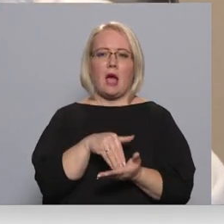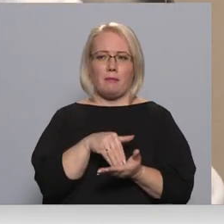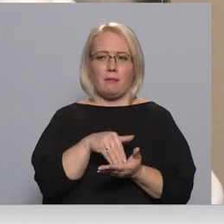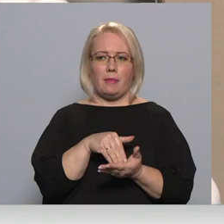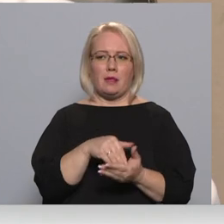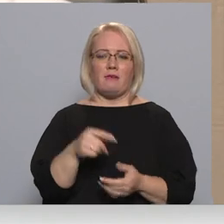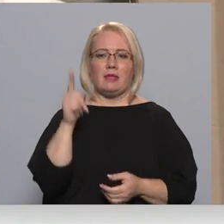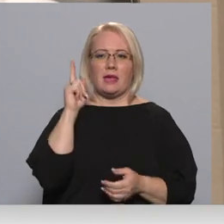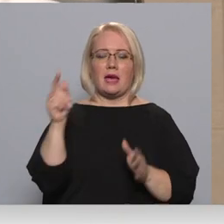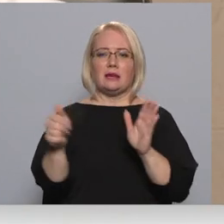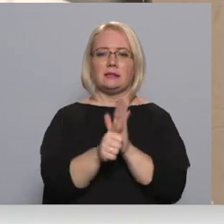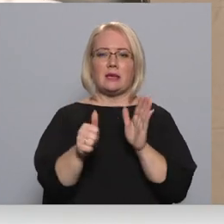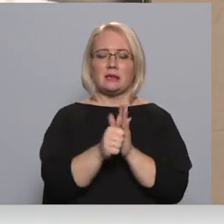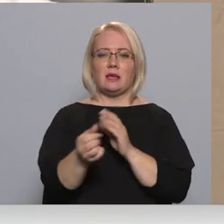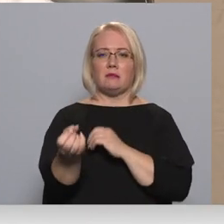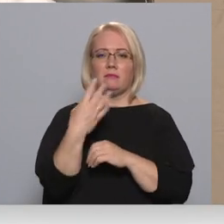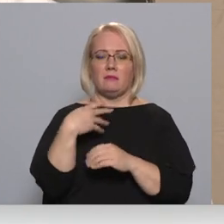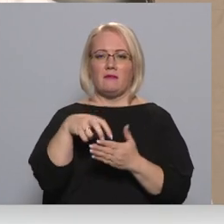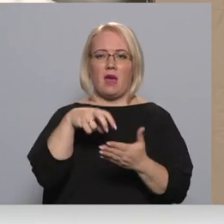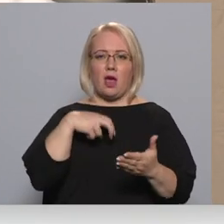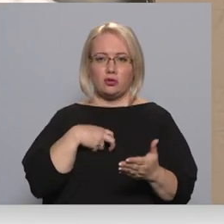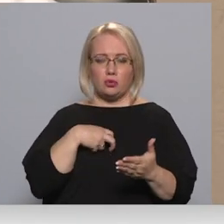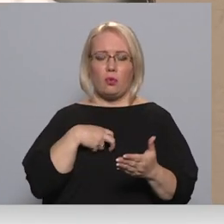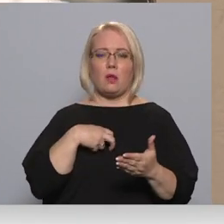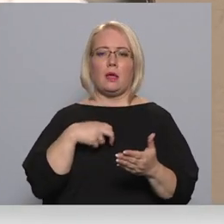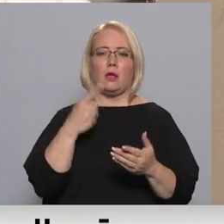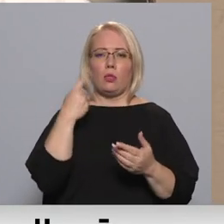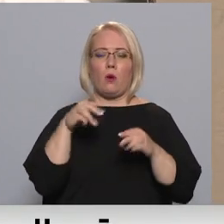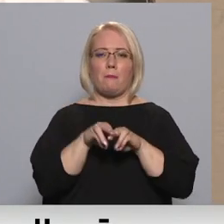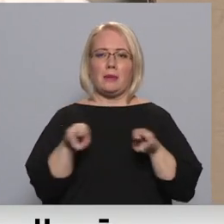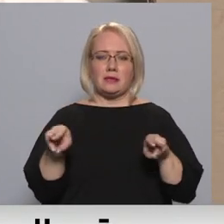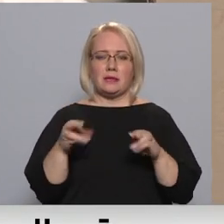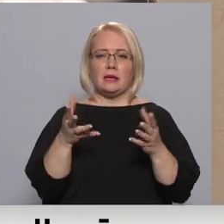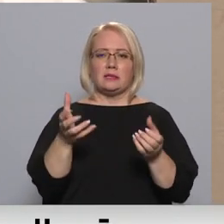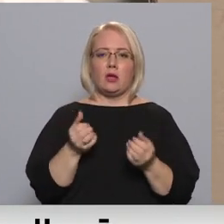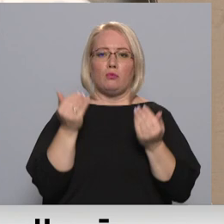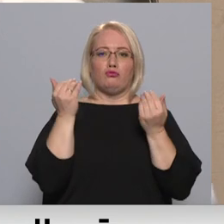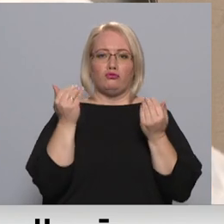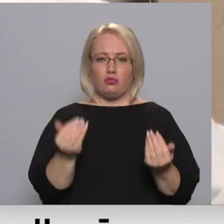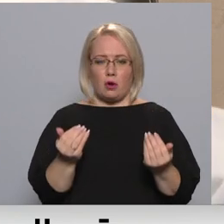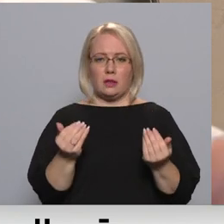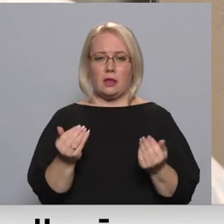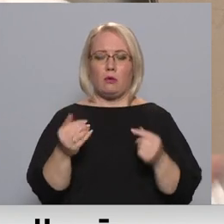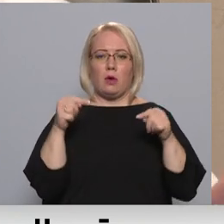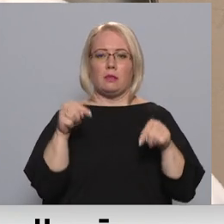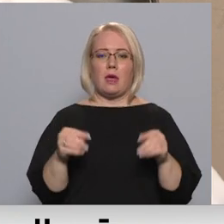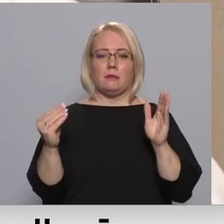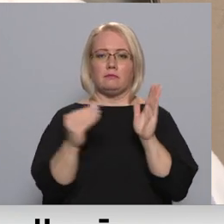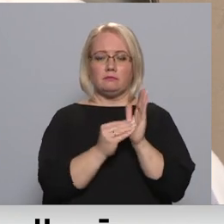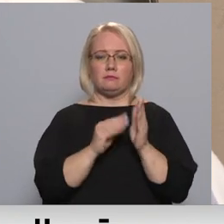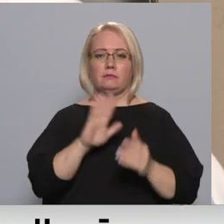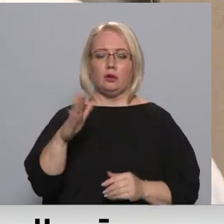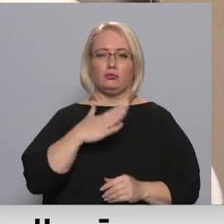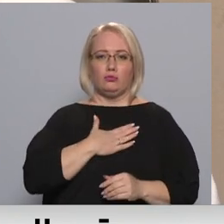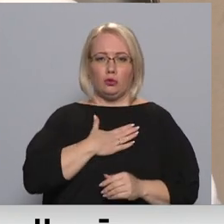sēst dienas atsūtajā otvēstulīnu ministrē, sāņem noteikti mēs tikai šodien šodienu. Šeit ir ieraksts priekš